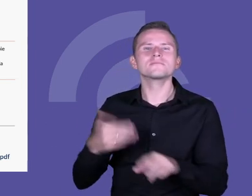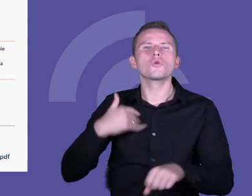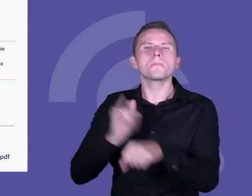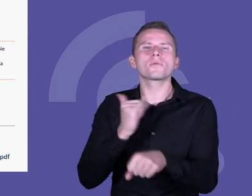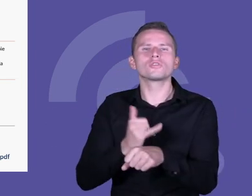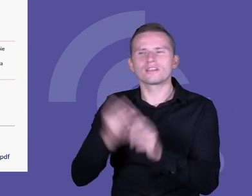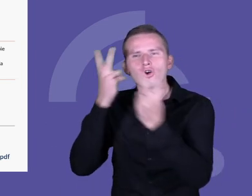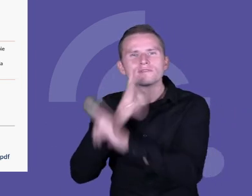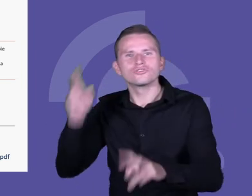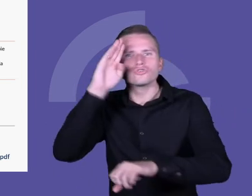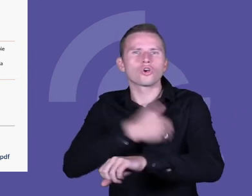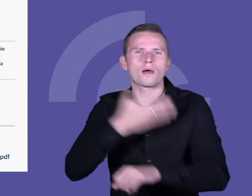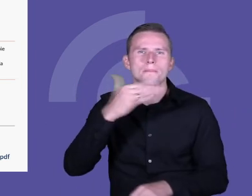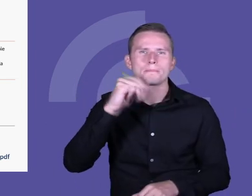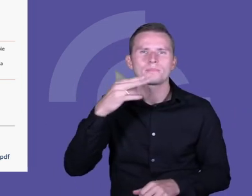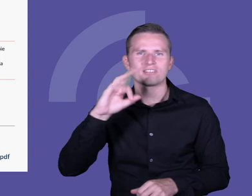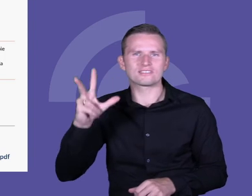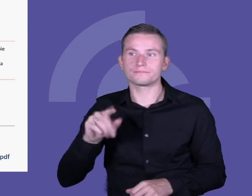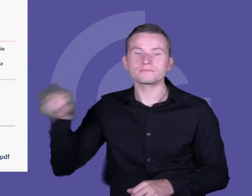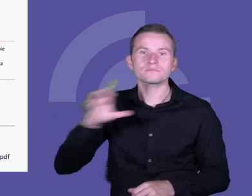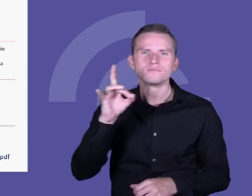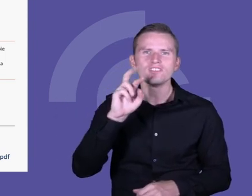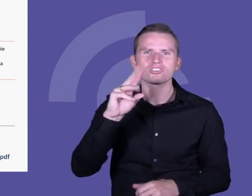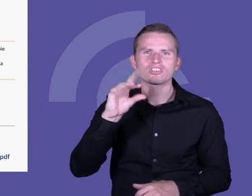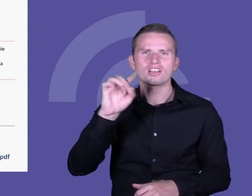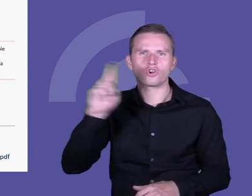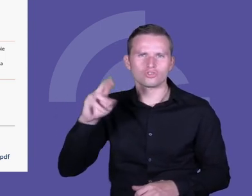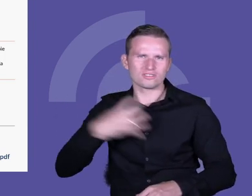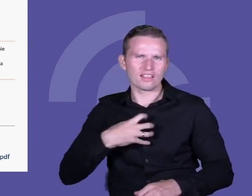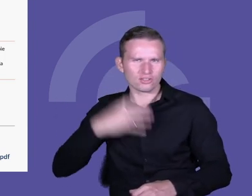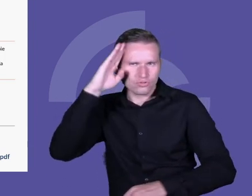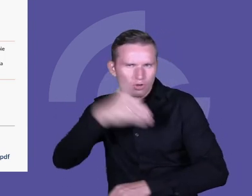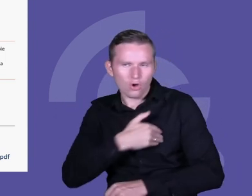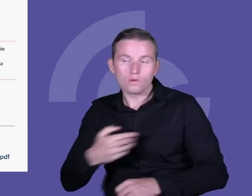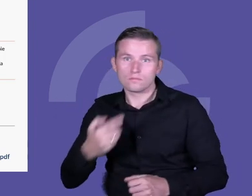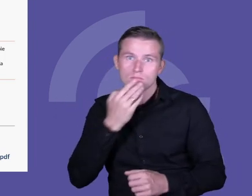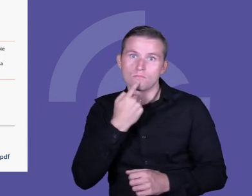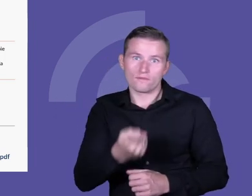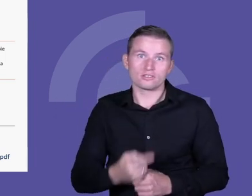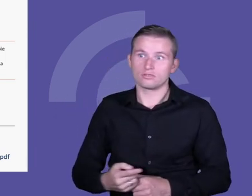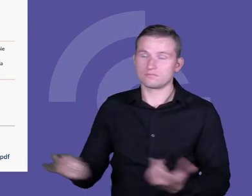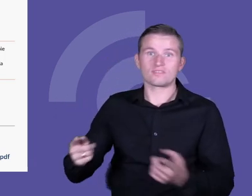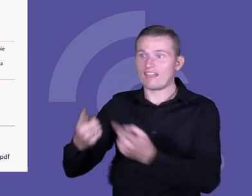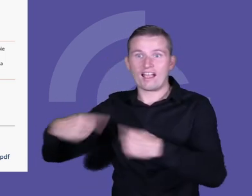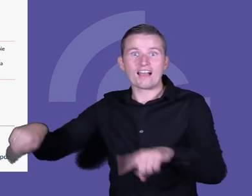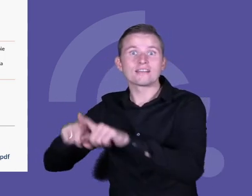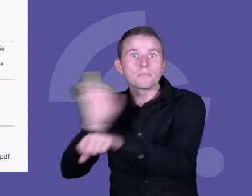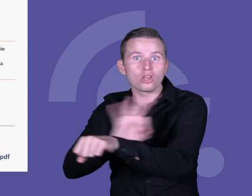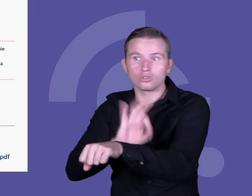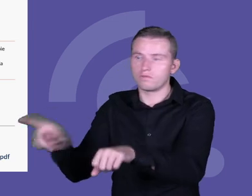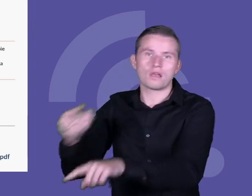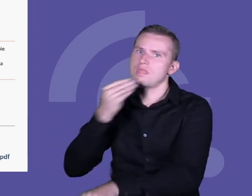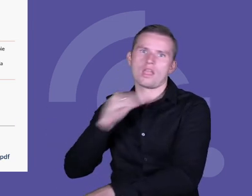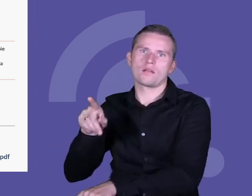Mińsku i tam Grzegorz, dyrektor szkoły, otwarcie powiedział, że klasa projektowa była najlepszą klasą, jeśli chodzi o